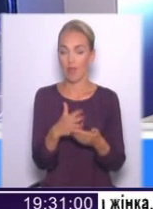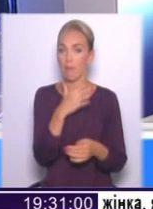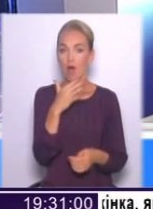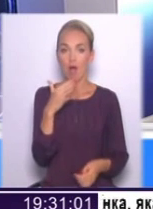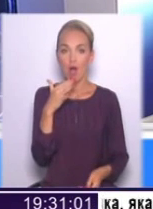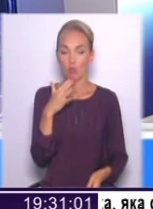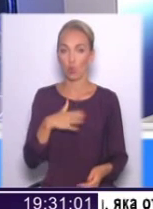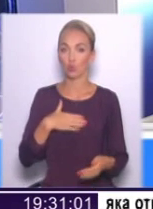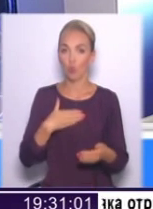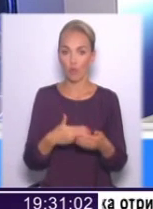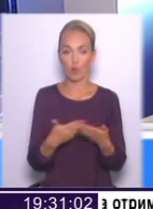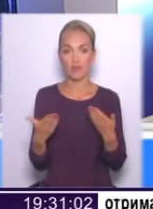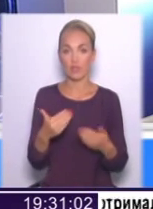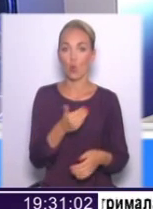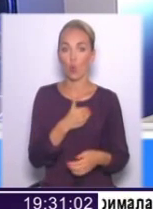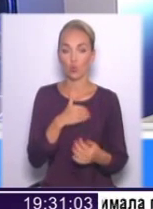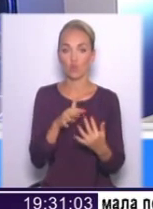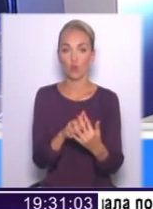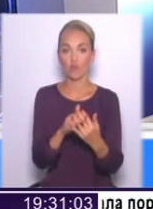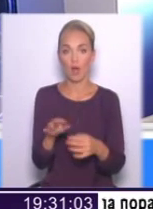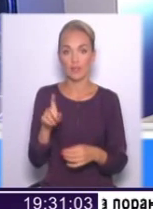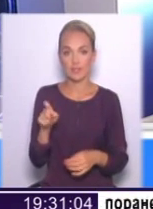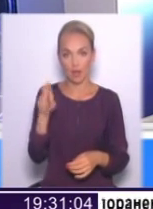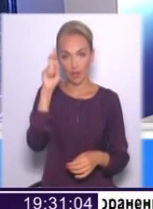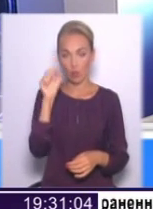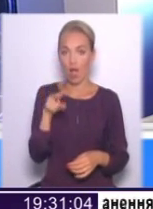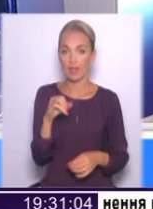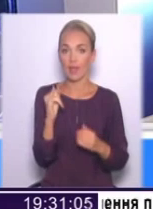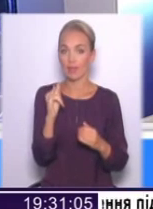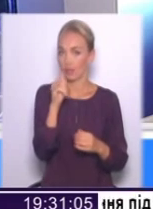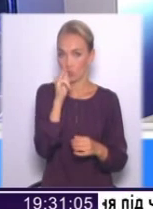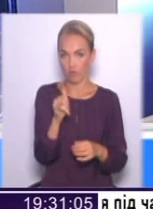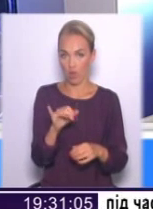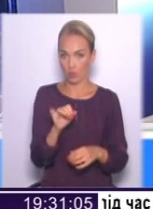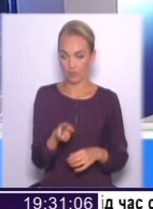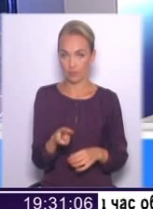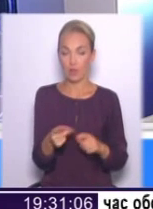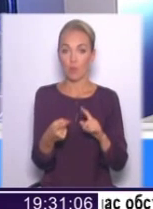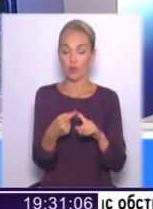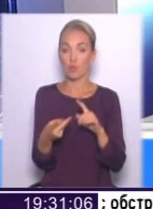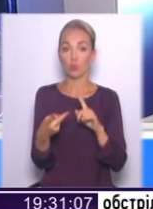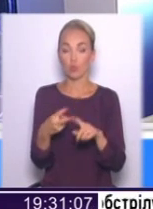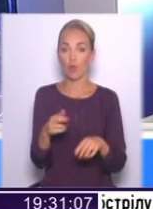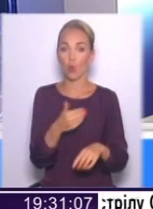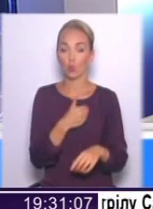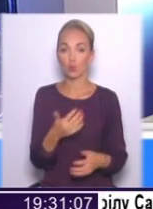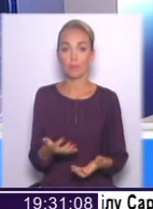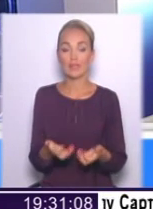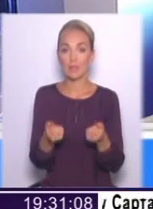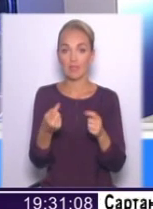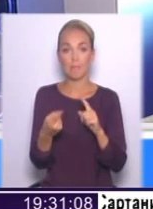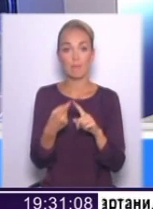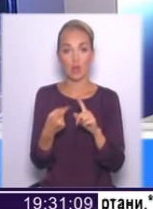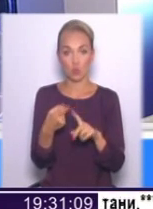воювати за країну і так далі. Але їм цього не дозволяє. Це, по-перше. По-друге, я хочу підтримати першого дозвонювача з